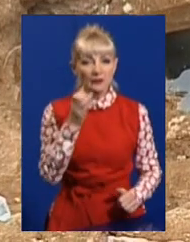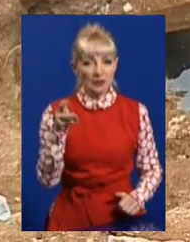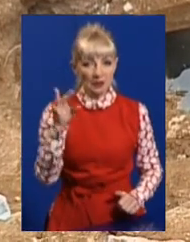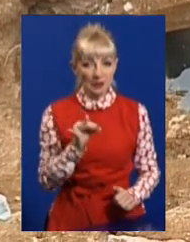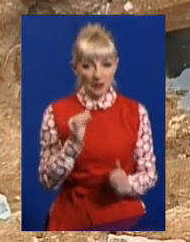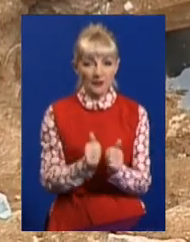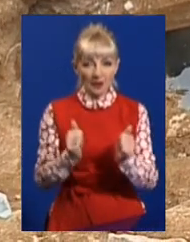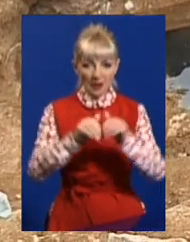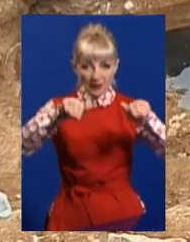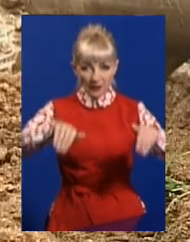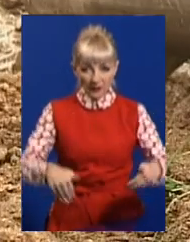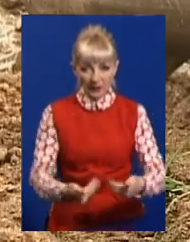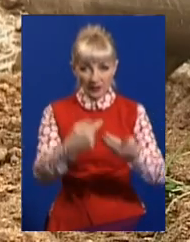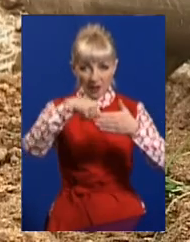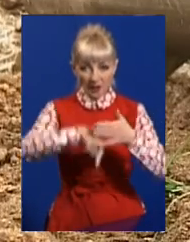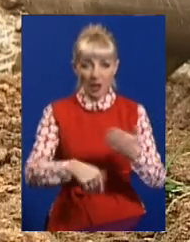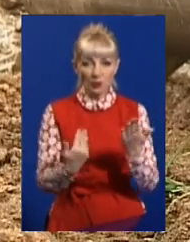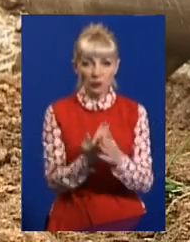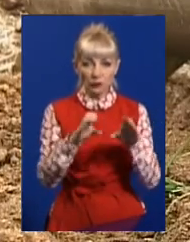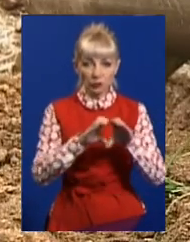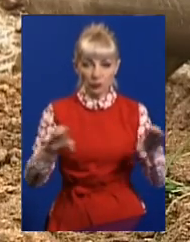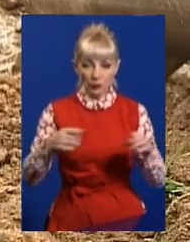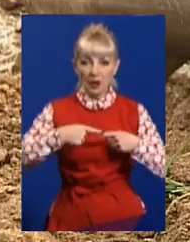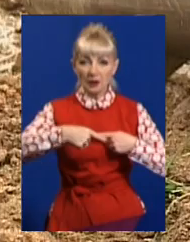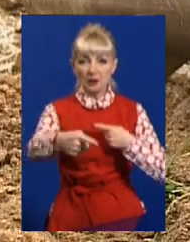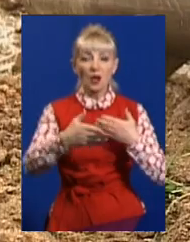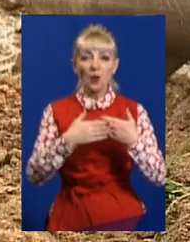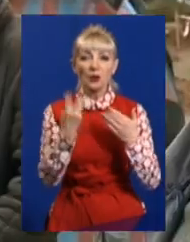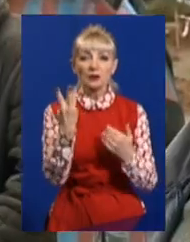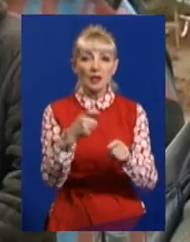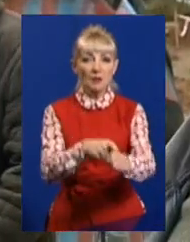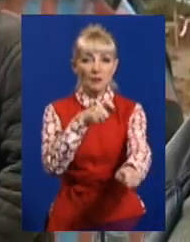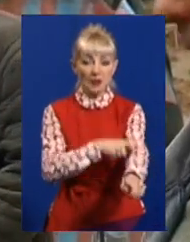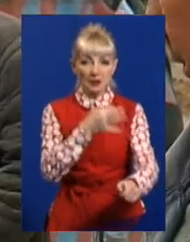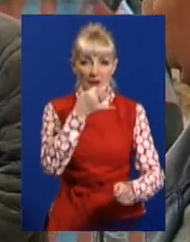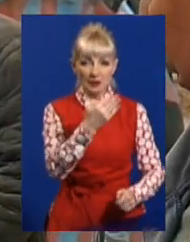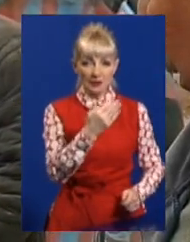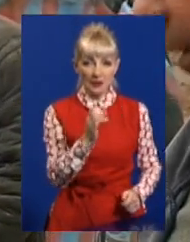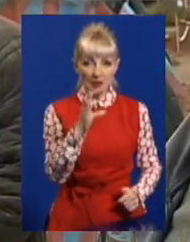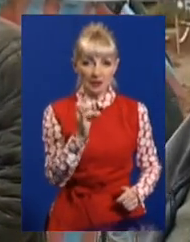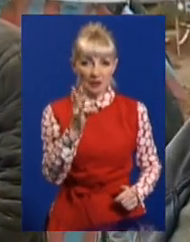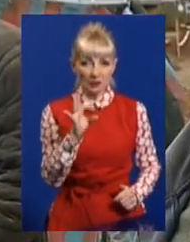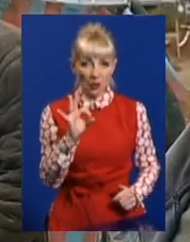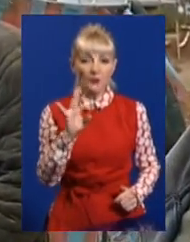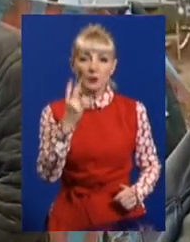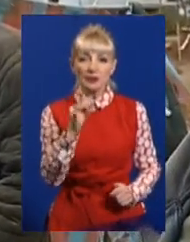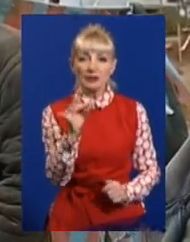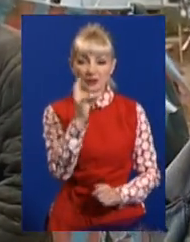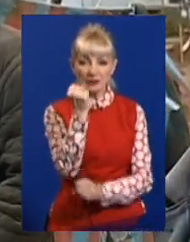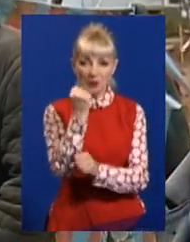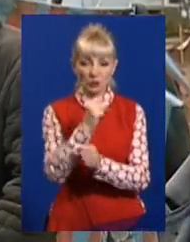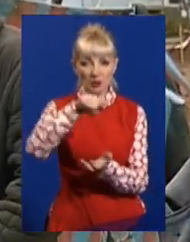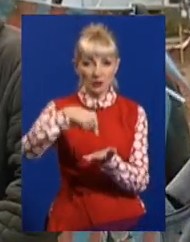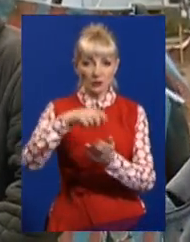Поряд з виритою ямою – нова труба. Її довжина – близько трьох метрів, говорить Ігор Фесенко. Він один з працівників комунального